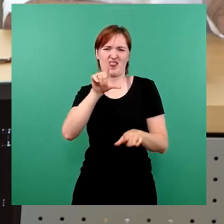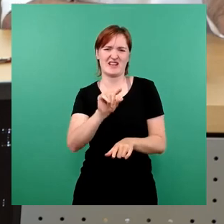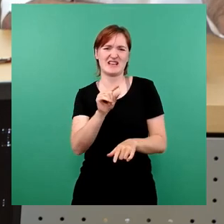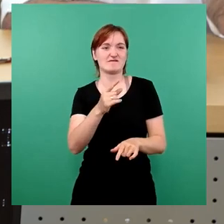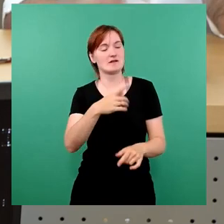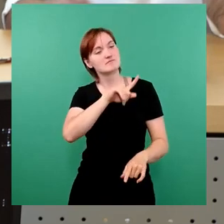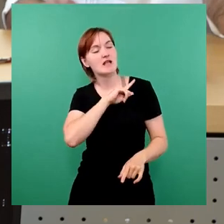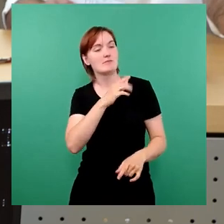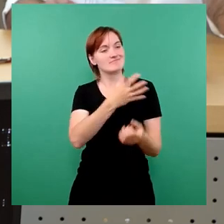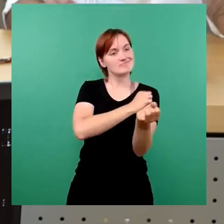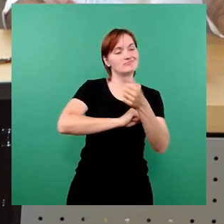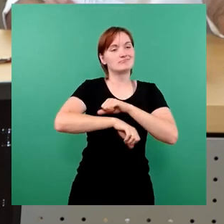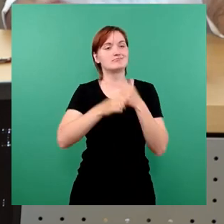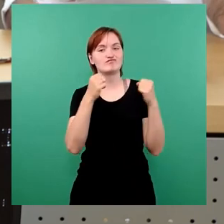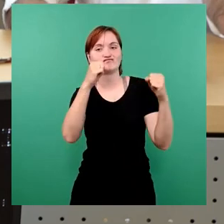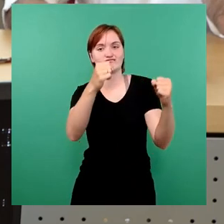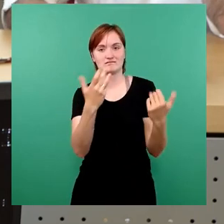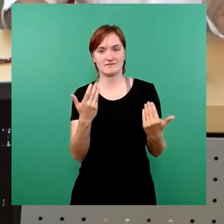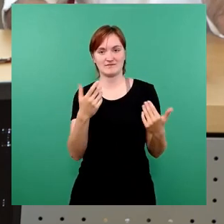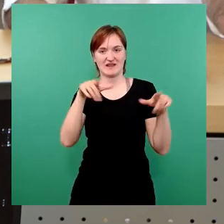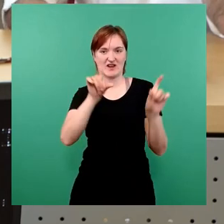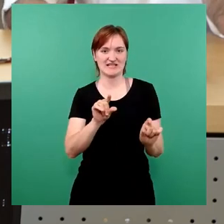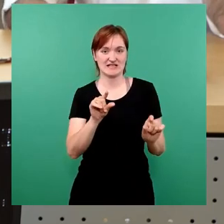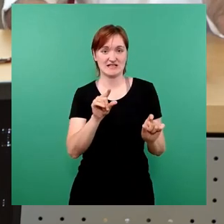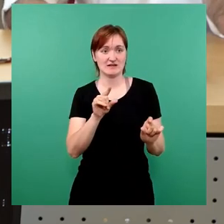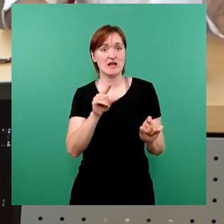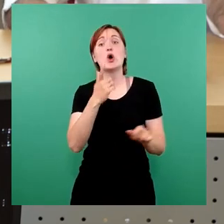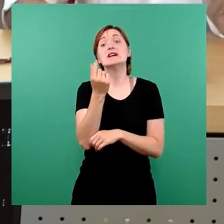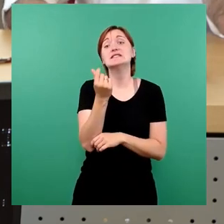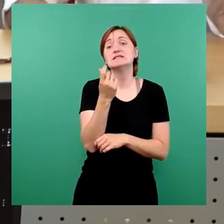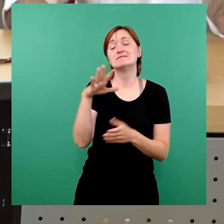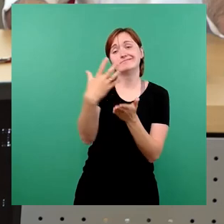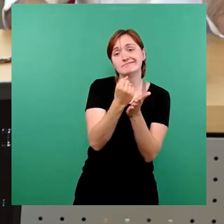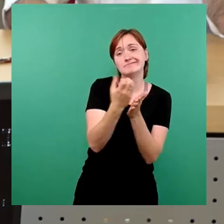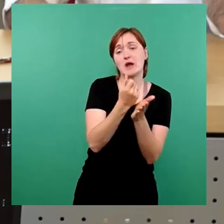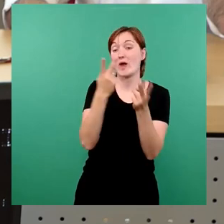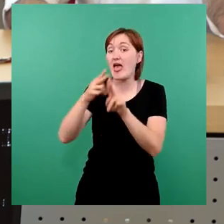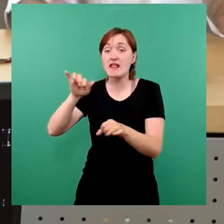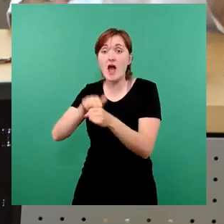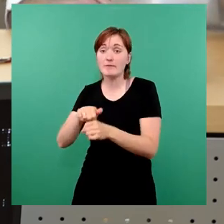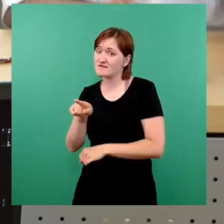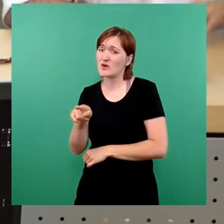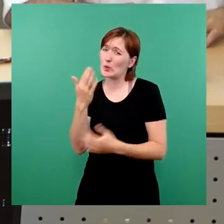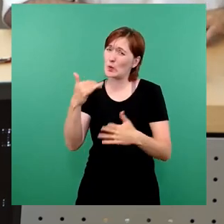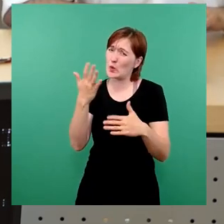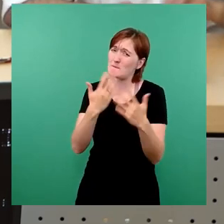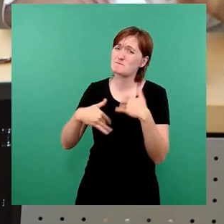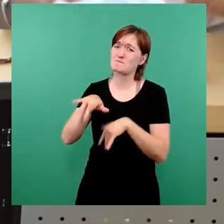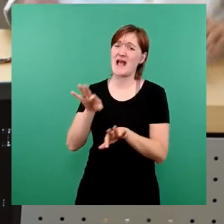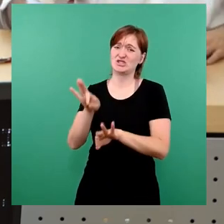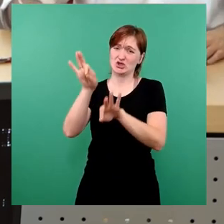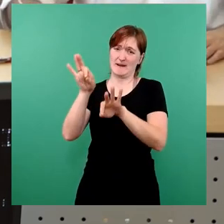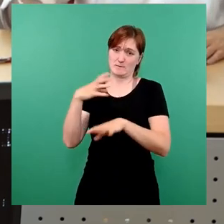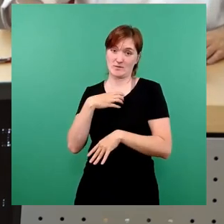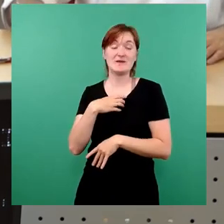anzupacken. Und das betrifft den kommerziellen Bereich und noch mehr, aber den ehrenamtlichen Bereich. Das hat sich geändert und das wissen Sie